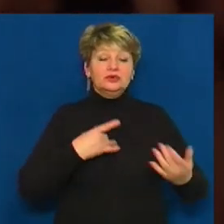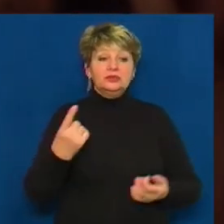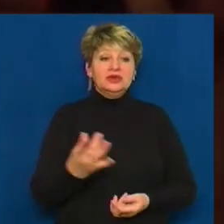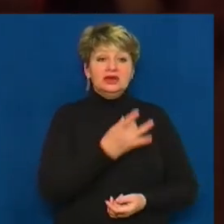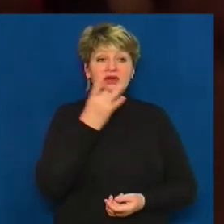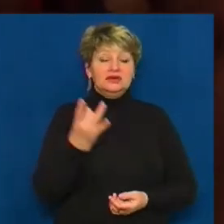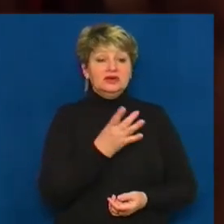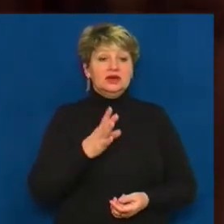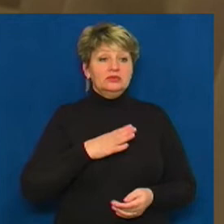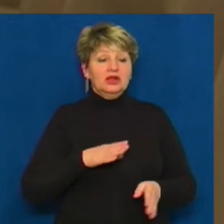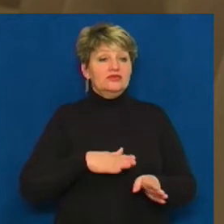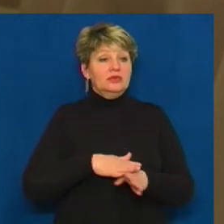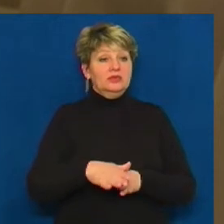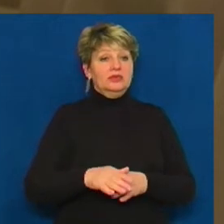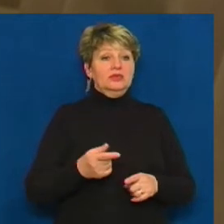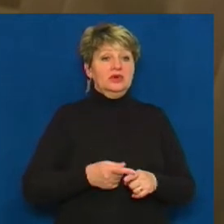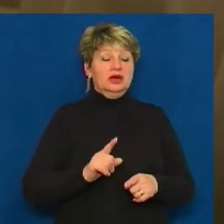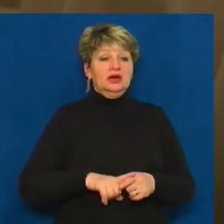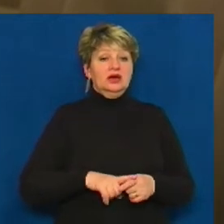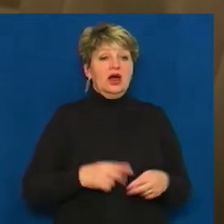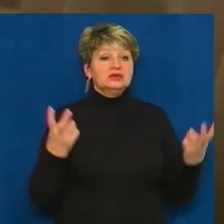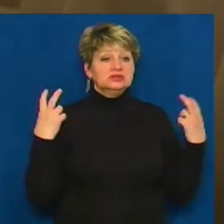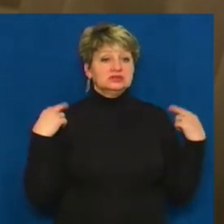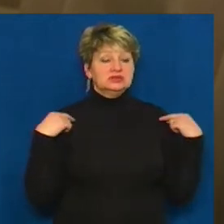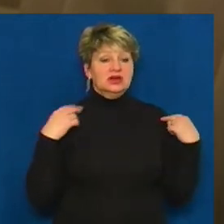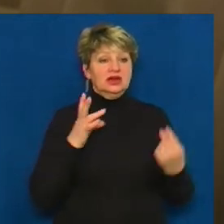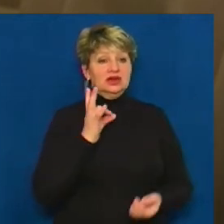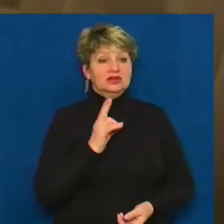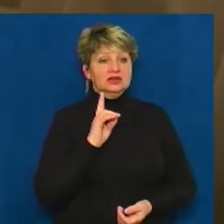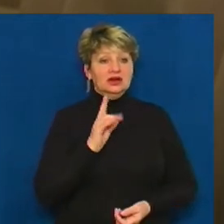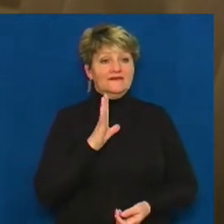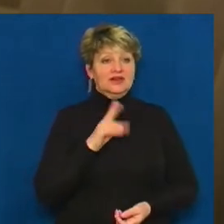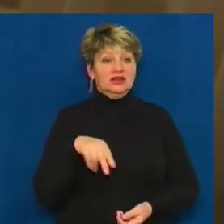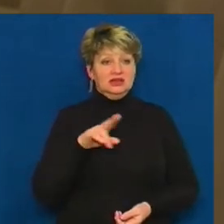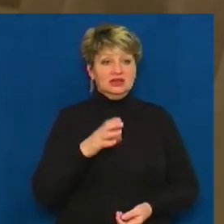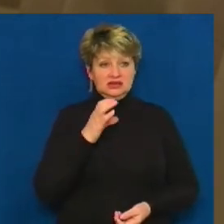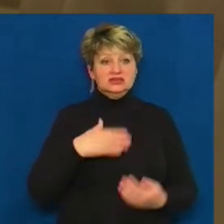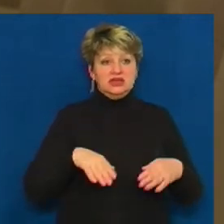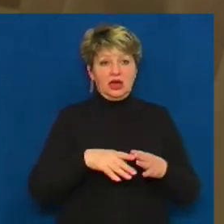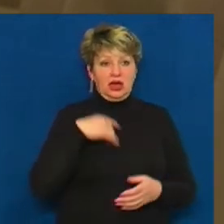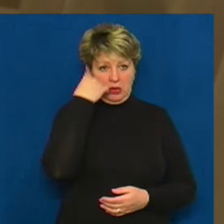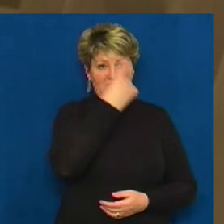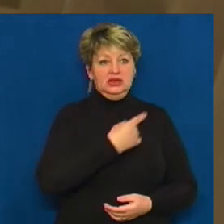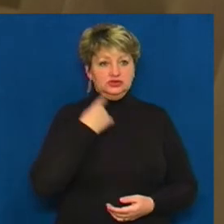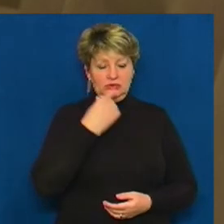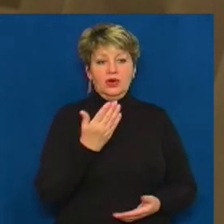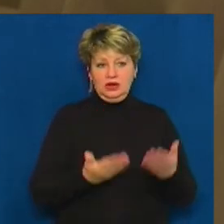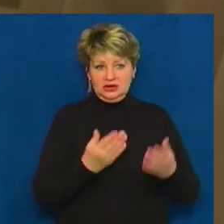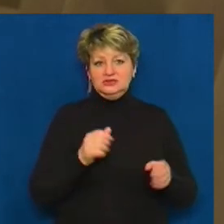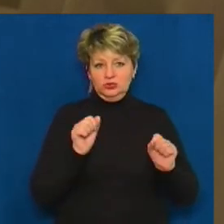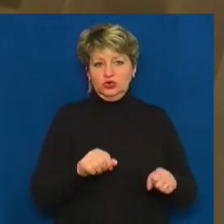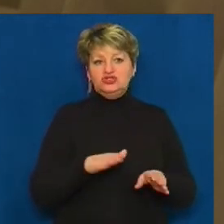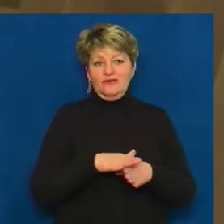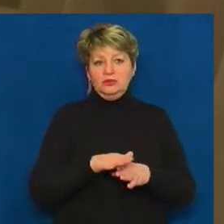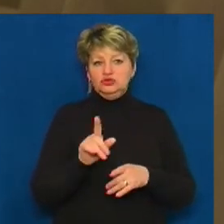роль сержанта НКВД. З такою пикою, як у мене, хіба можна грати щось серйозне, хоча грав і серйозне.